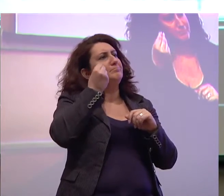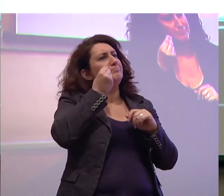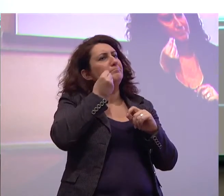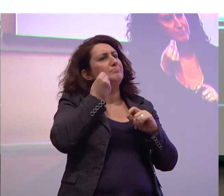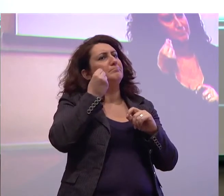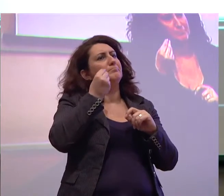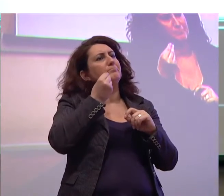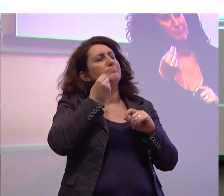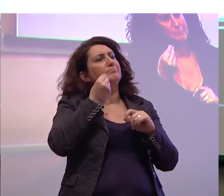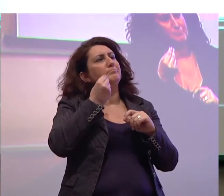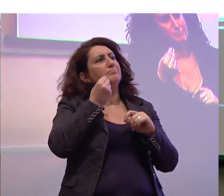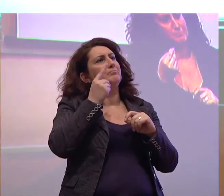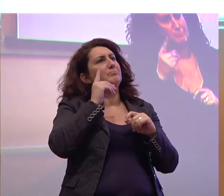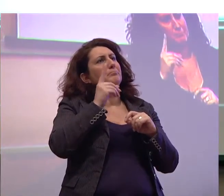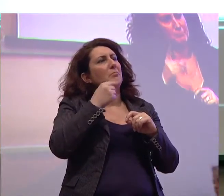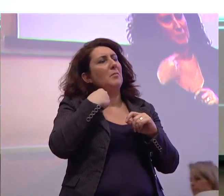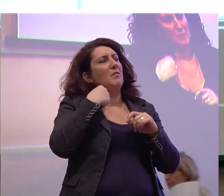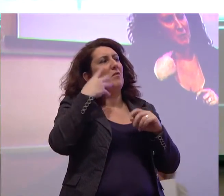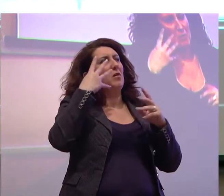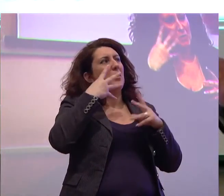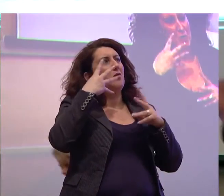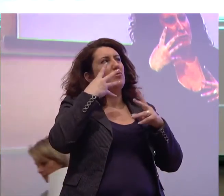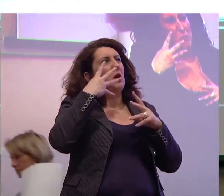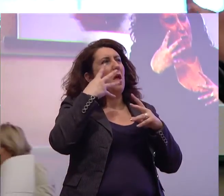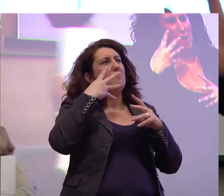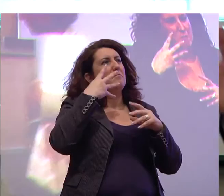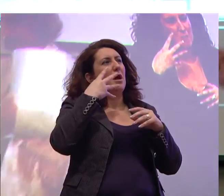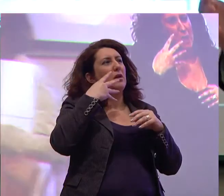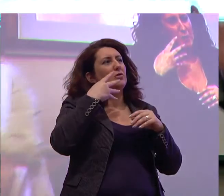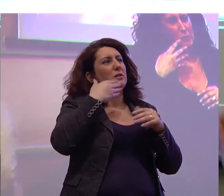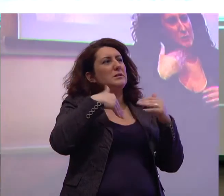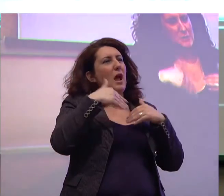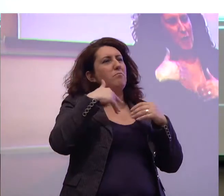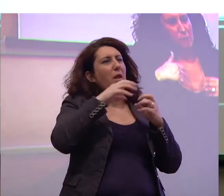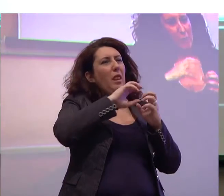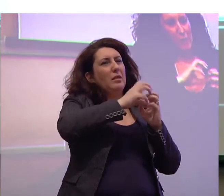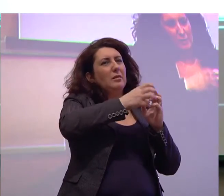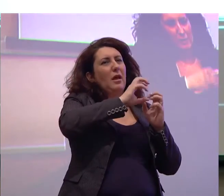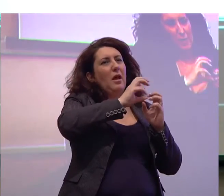altre disabilità che purtroppo ci